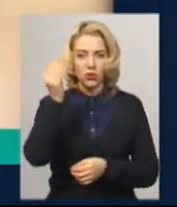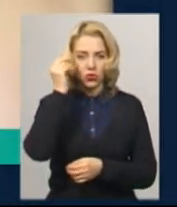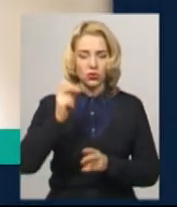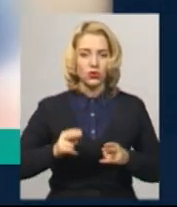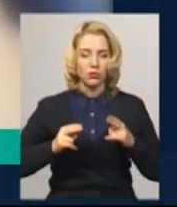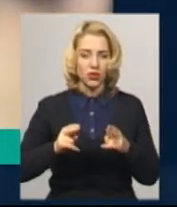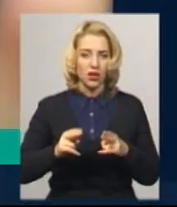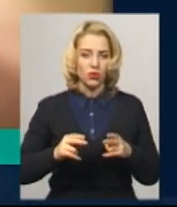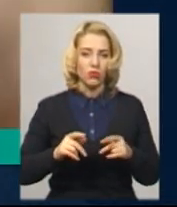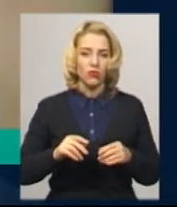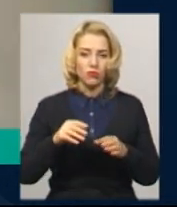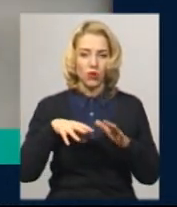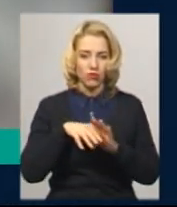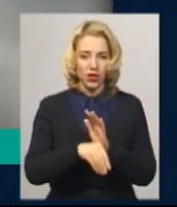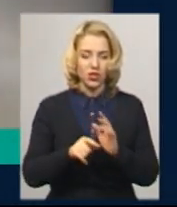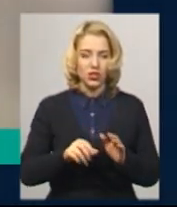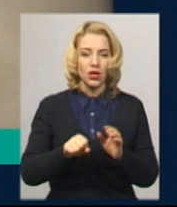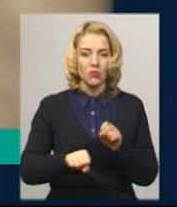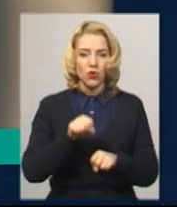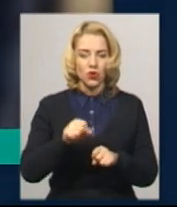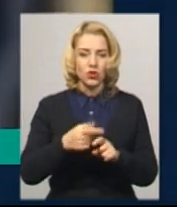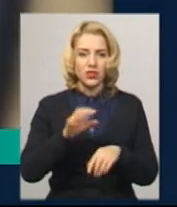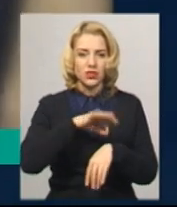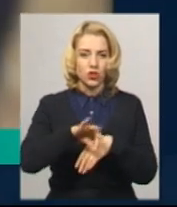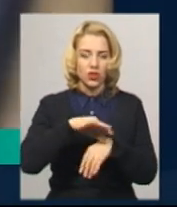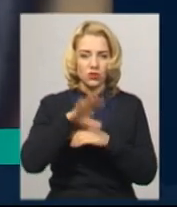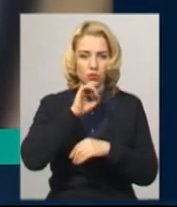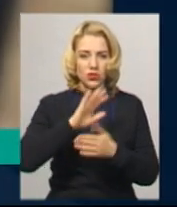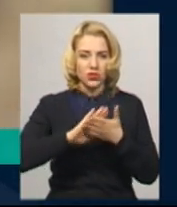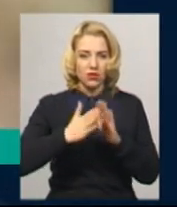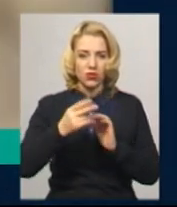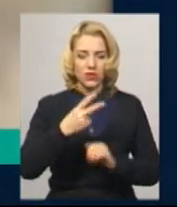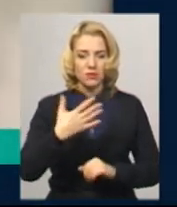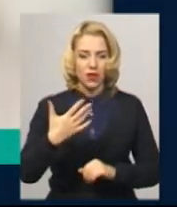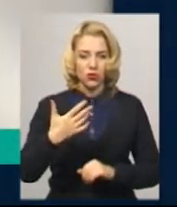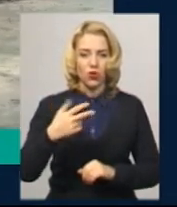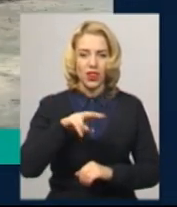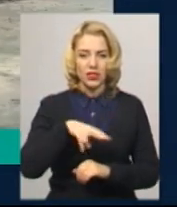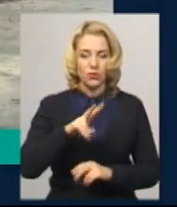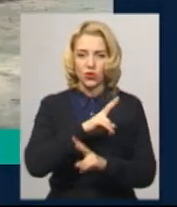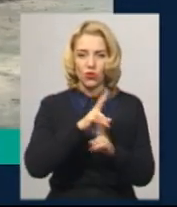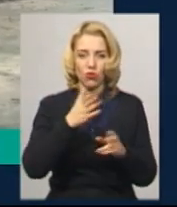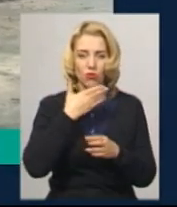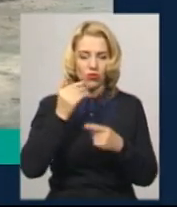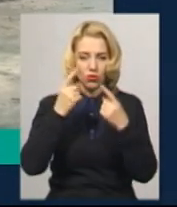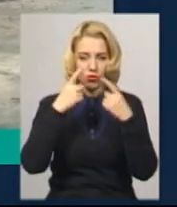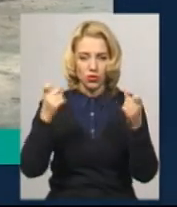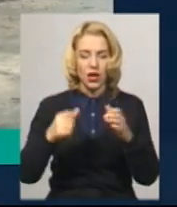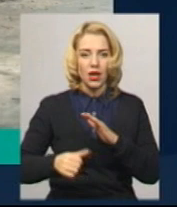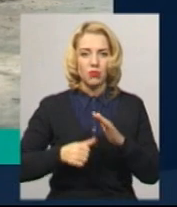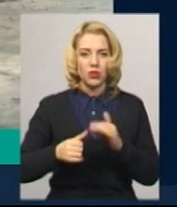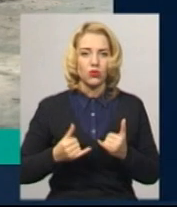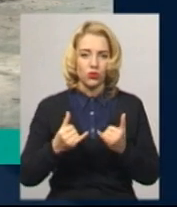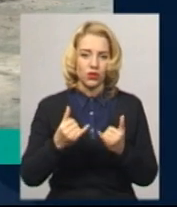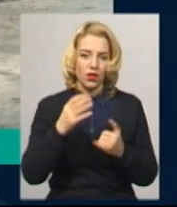провадженні, порушеному за фактом знущання над собакою Барсіком, станом на 25 листопада нікому не оголошено. Притулок для собак облаштовують